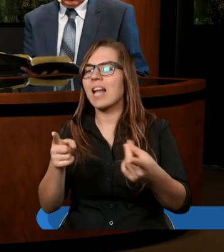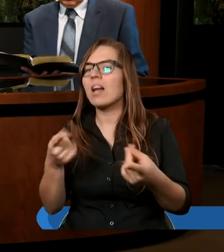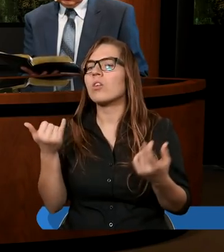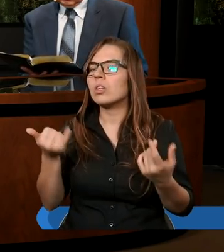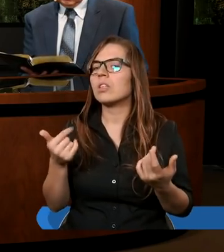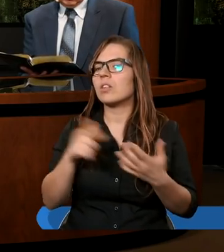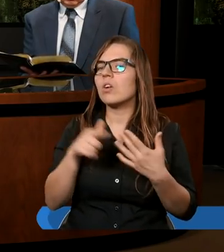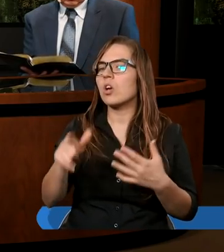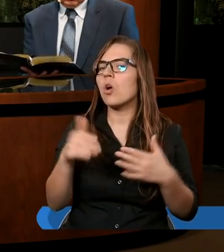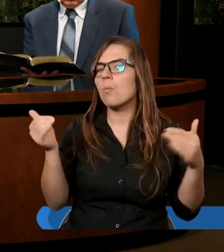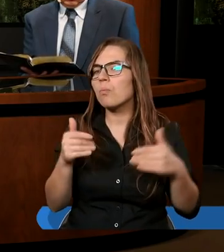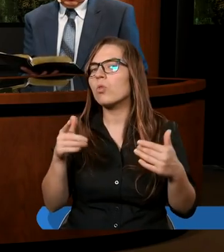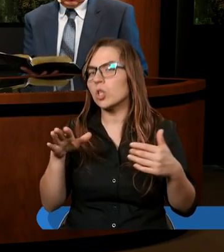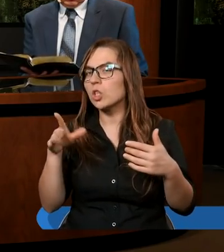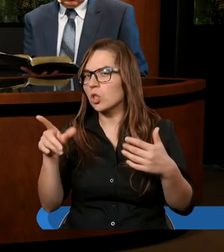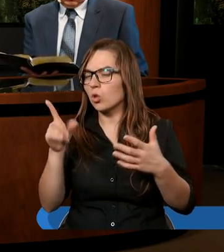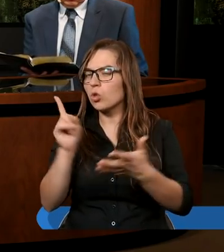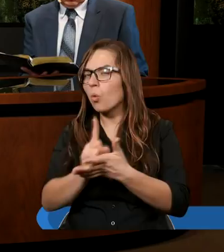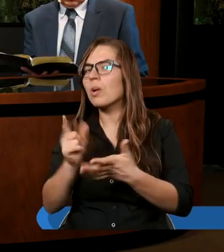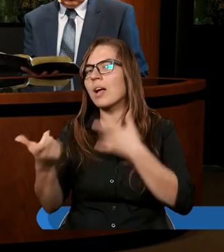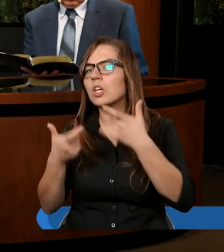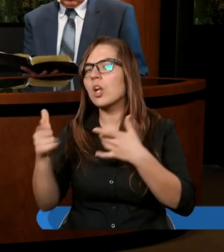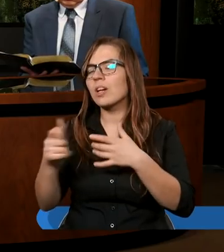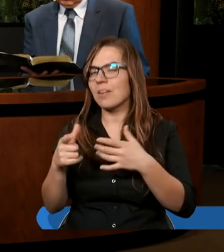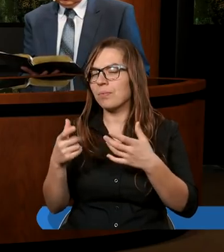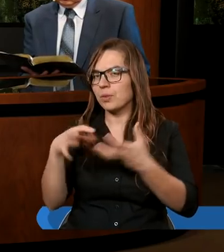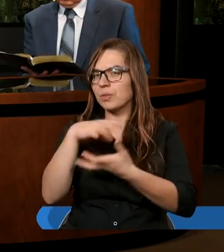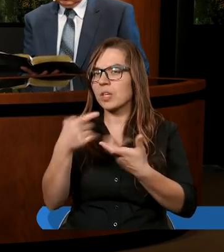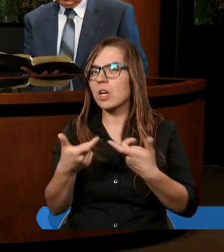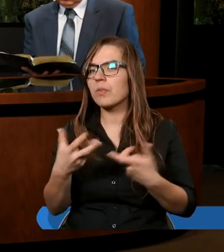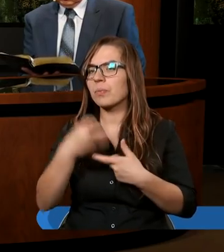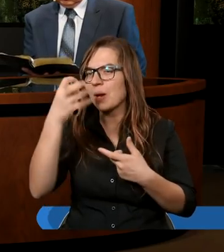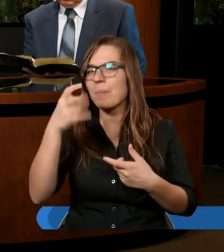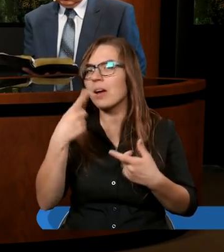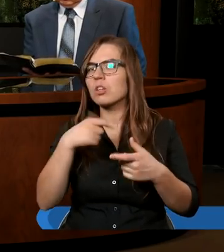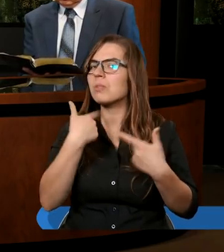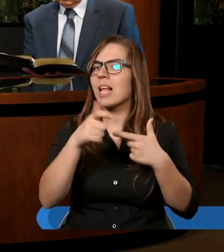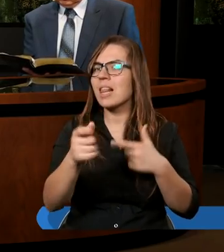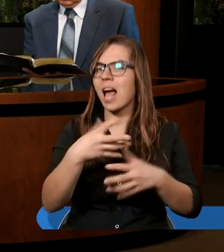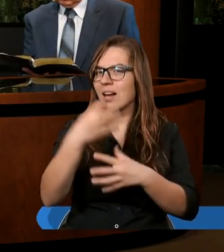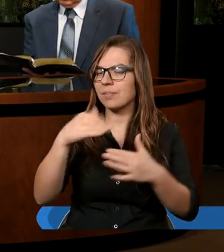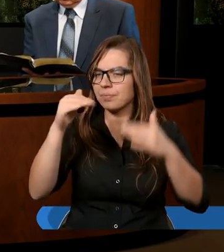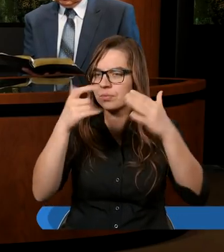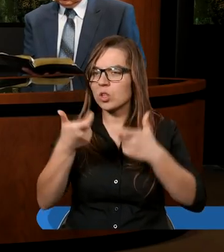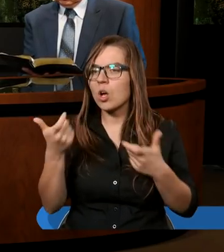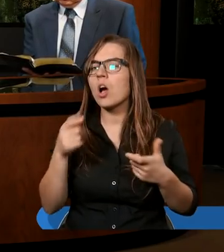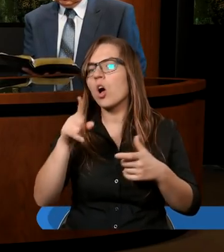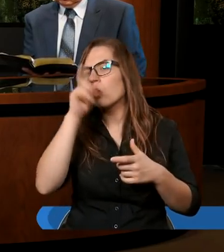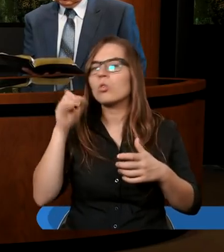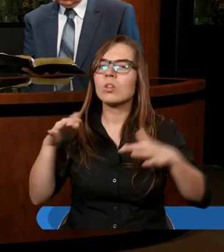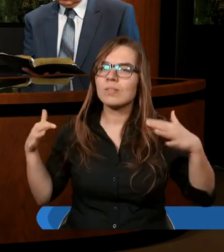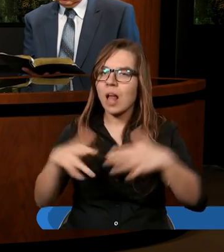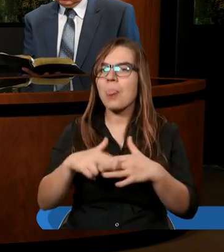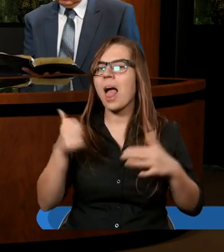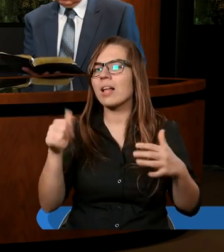to się oczywiście Bogu udało. Ludzie się rozproszyli po całym świecie. Tutaj w pewnym sensie ludzie schodzą się na